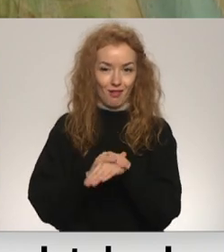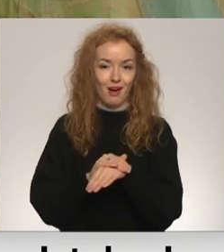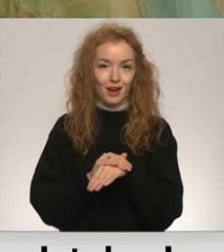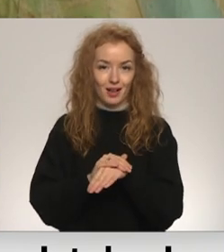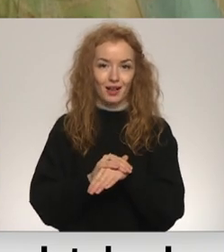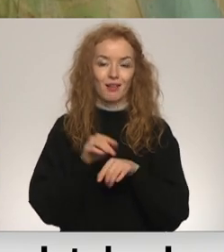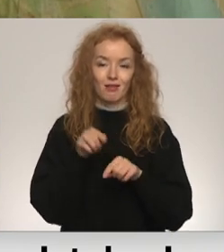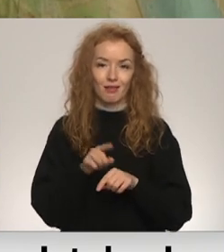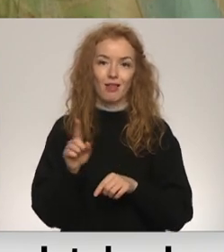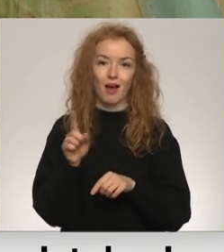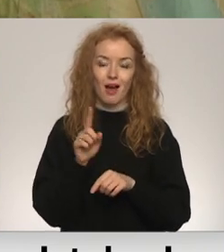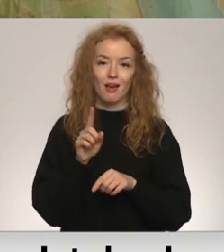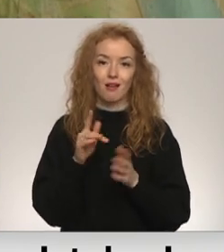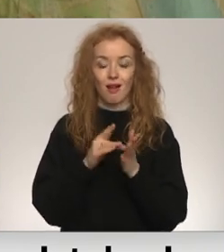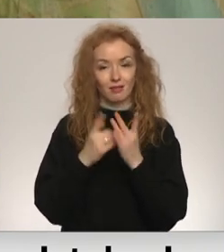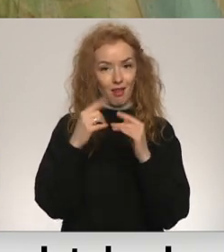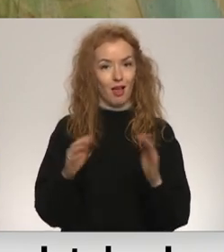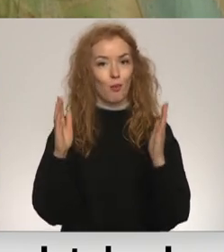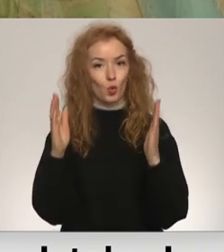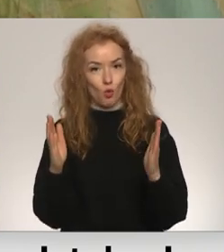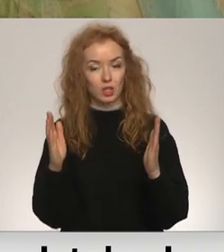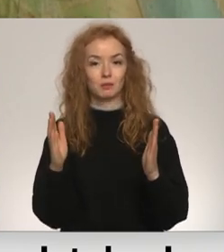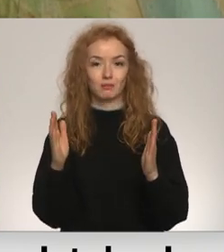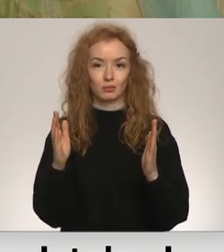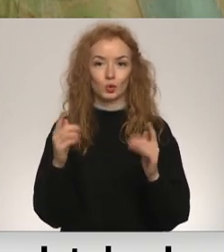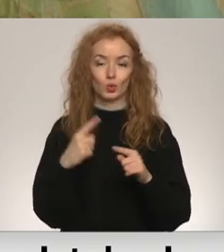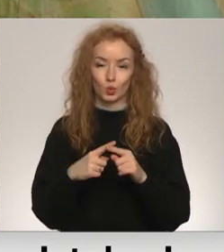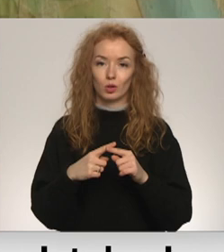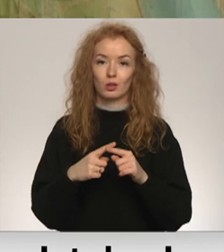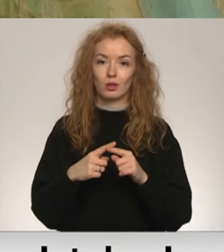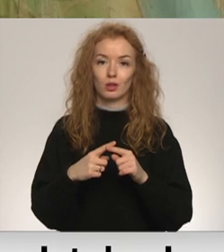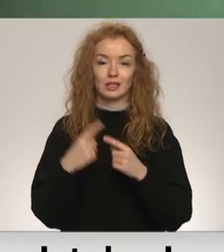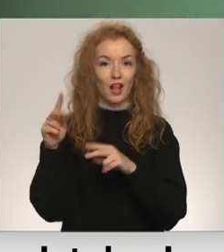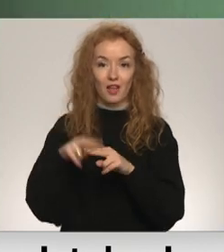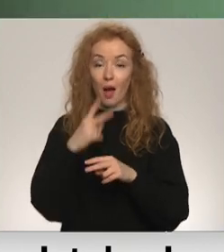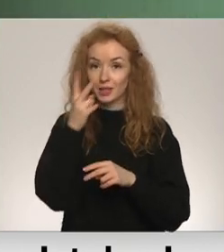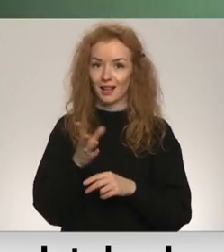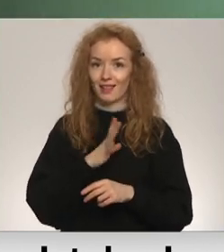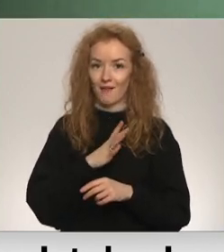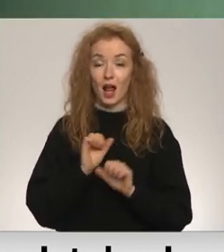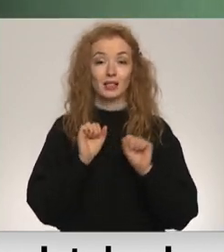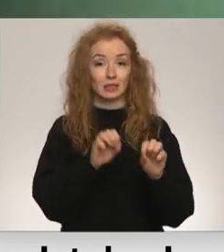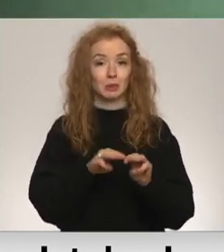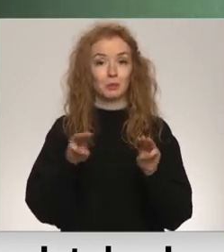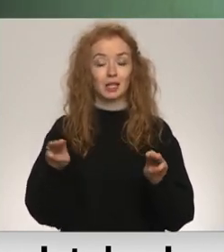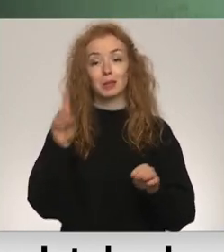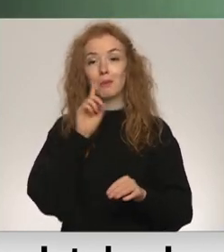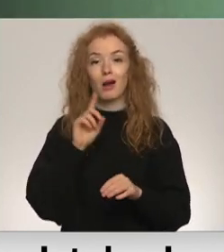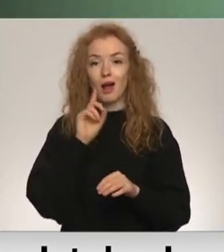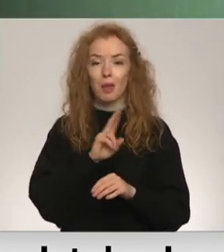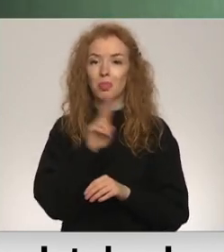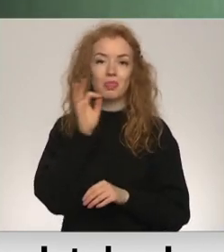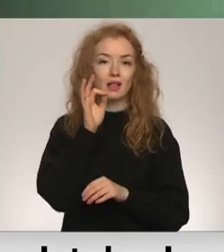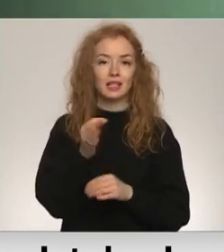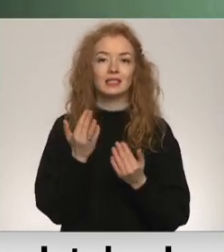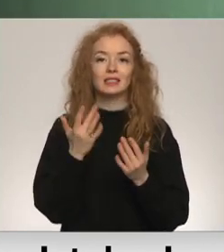jau atkal ir kāds posms, kas arī diez vai, kur ir mums apskatāms. Aizsardzības ministrija pagādām neatklāja,